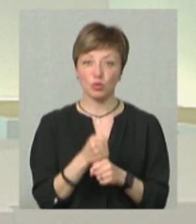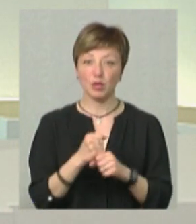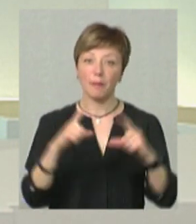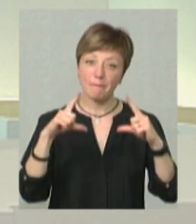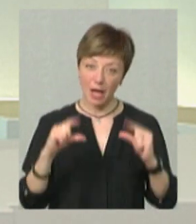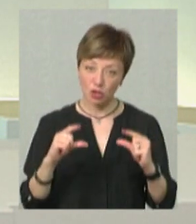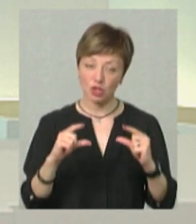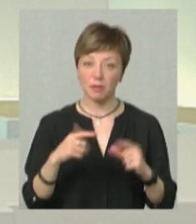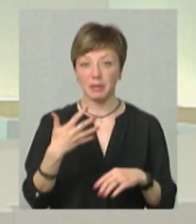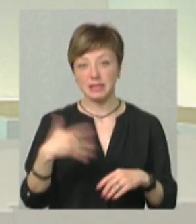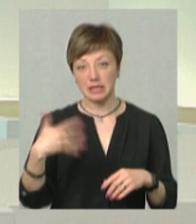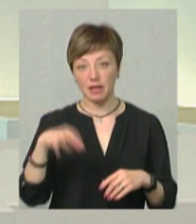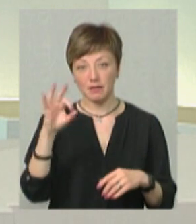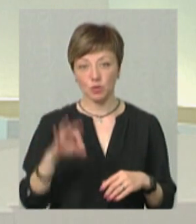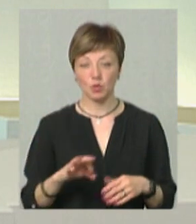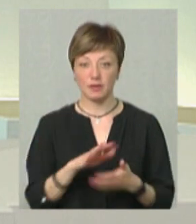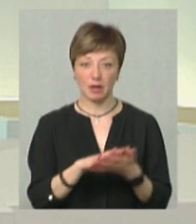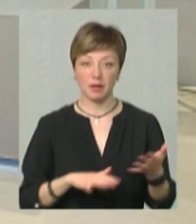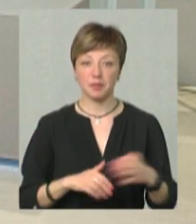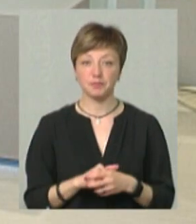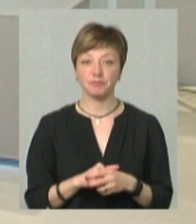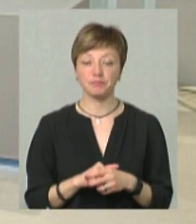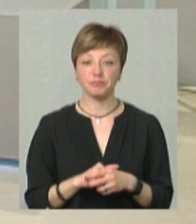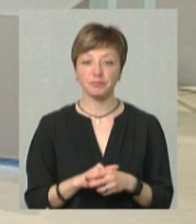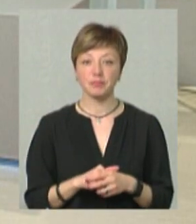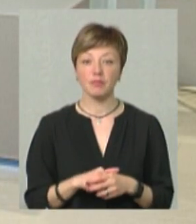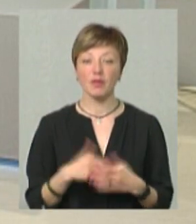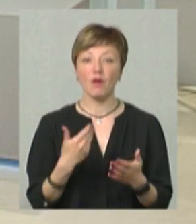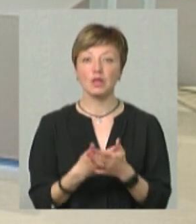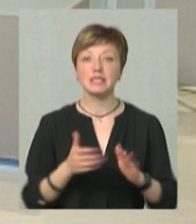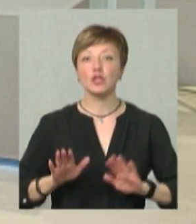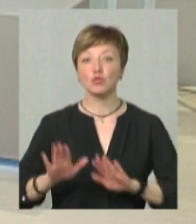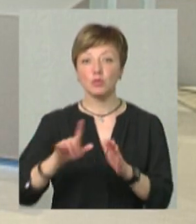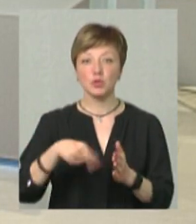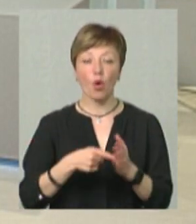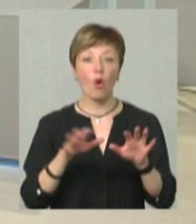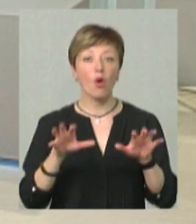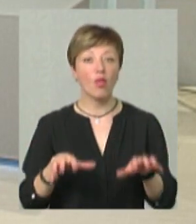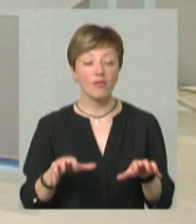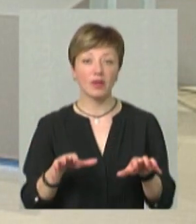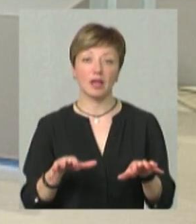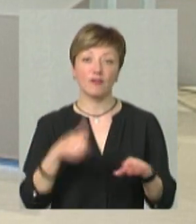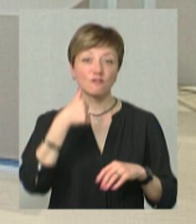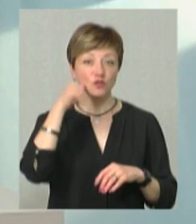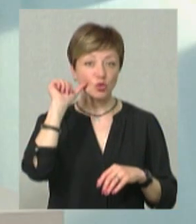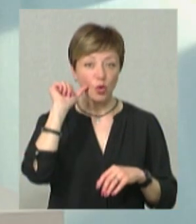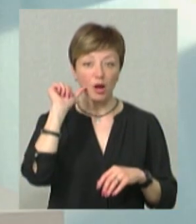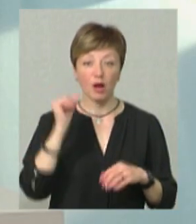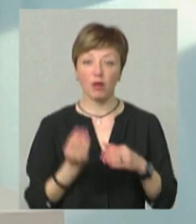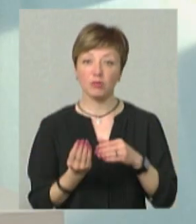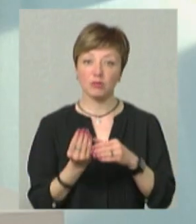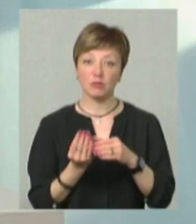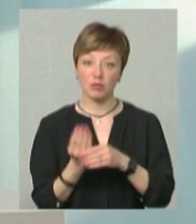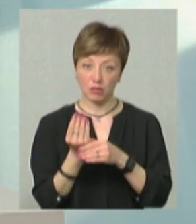менше, 50% і так далі. От заступник Хмельницької міського голови Василь Новачок учора рознестив